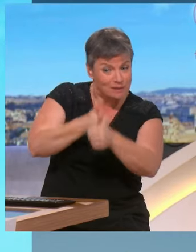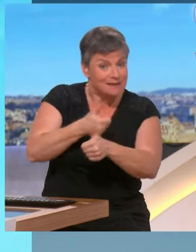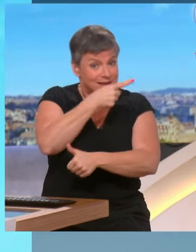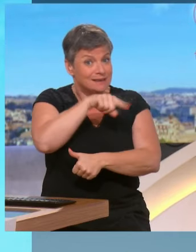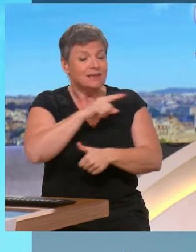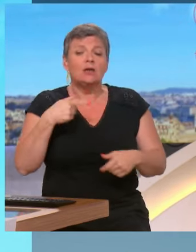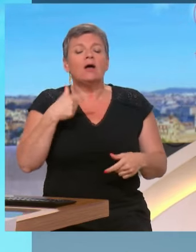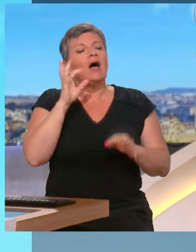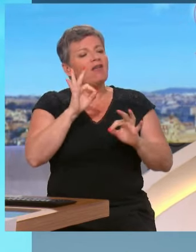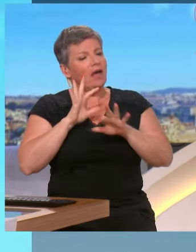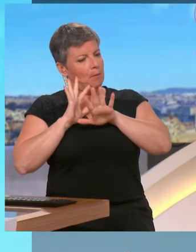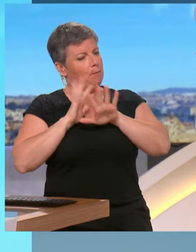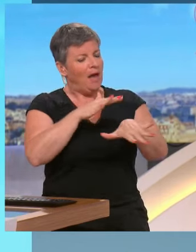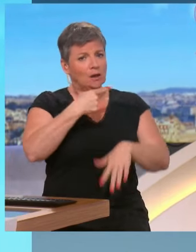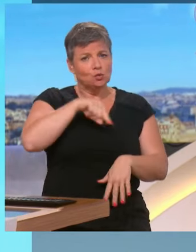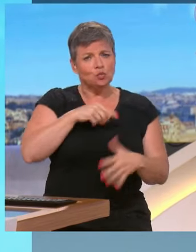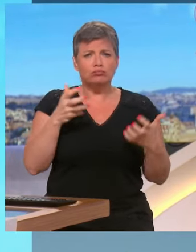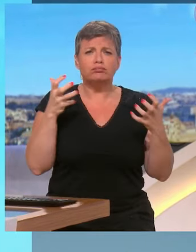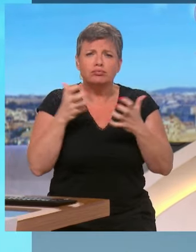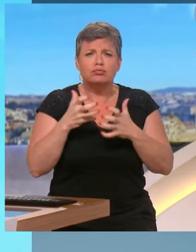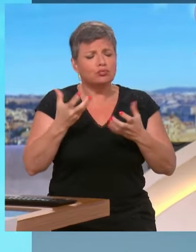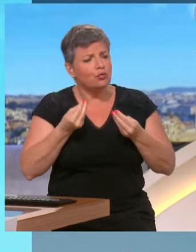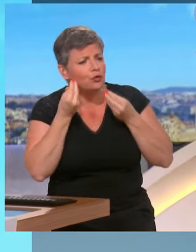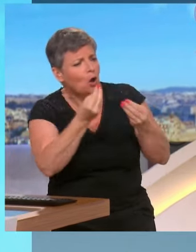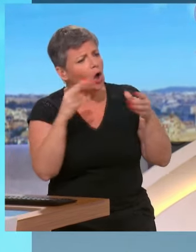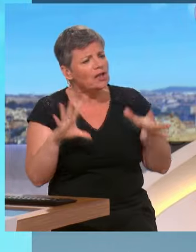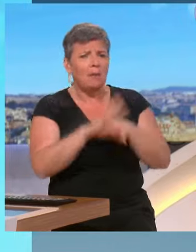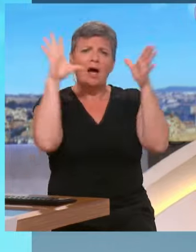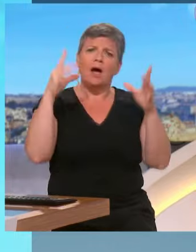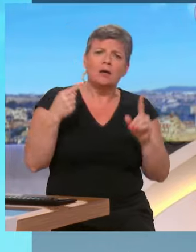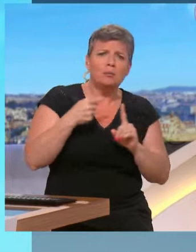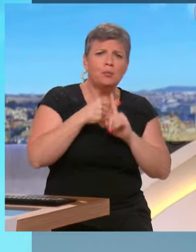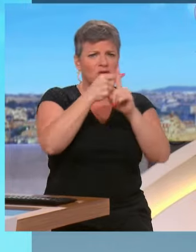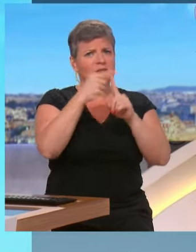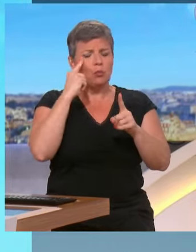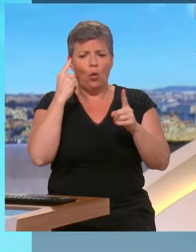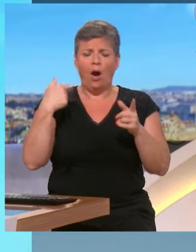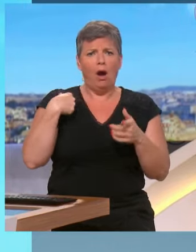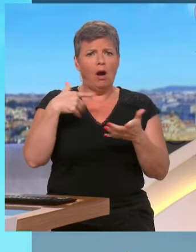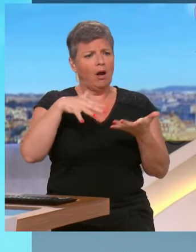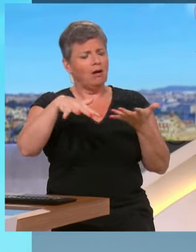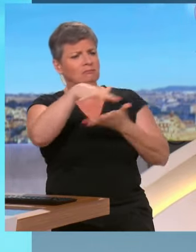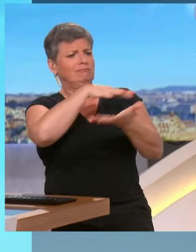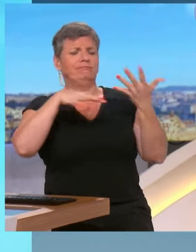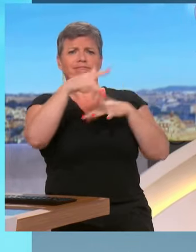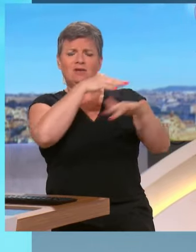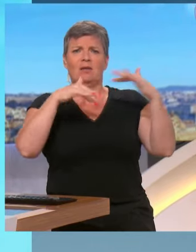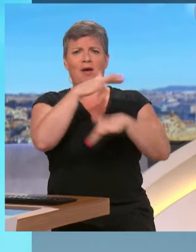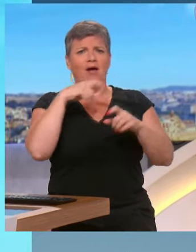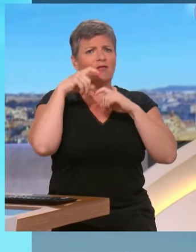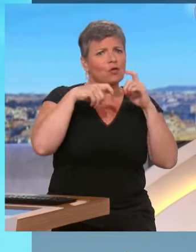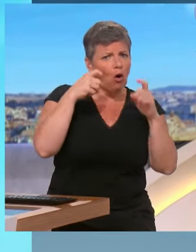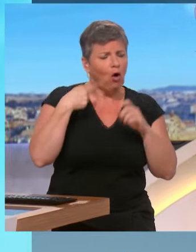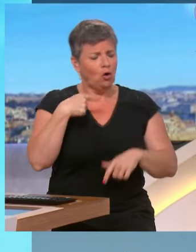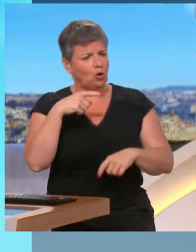en quelque sorte, c'est donner un débouché positif à un climat de violences policières. On n pas oublié la mort de